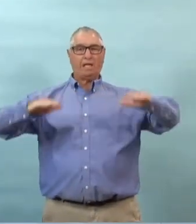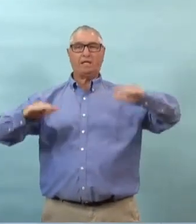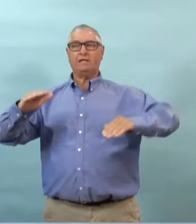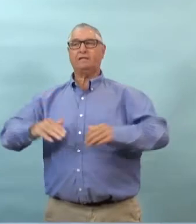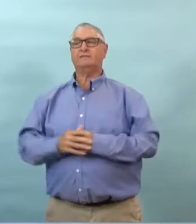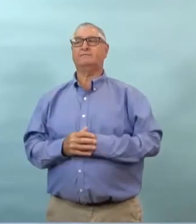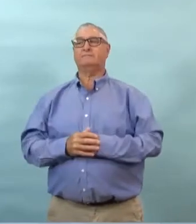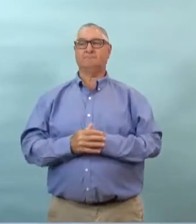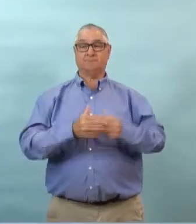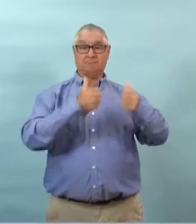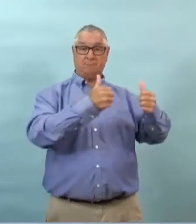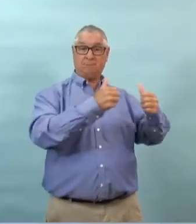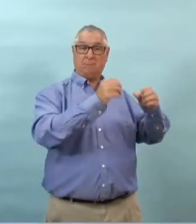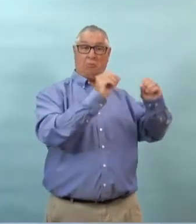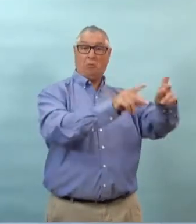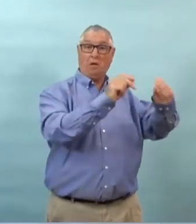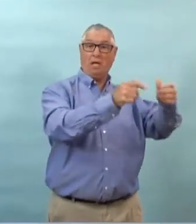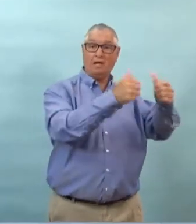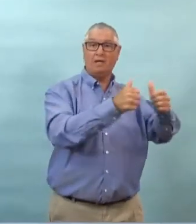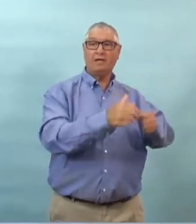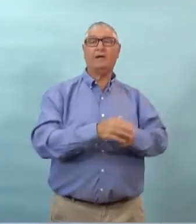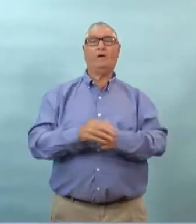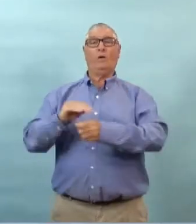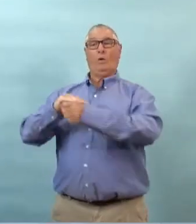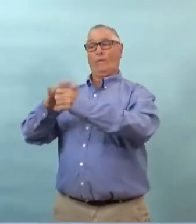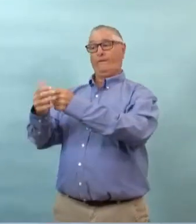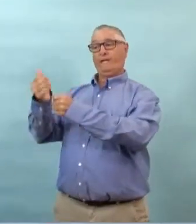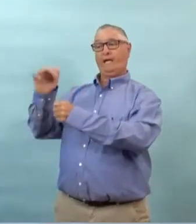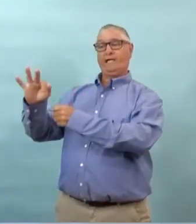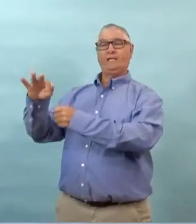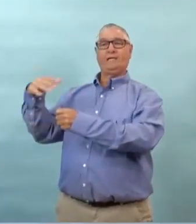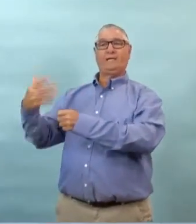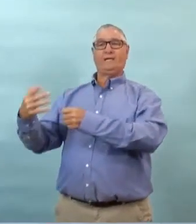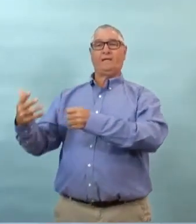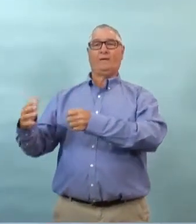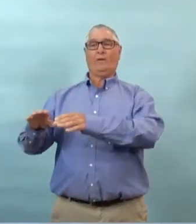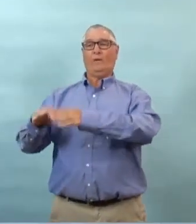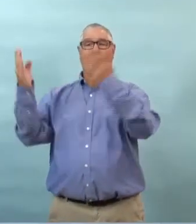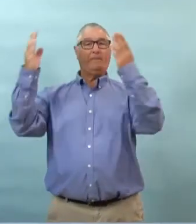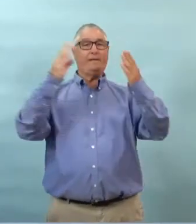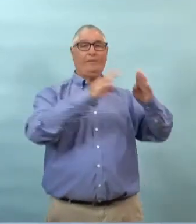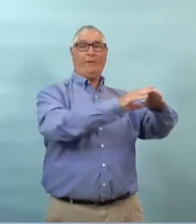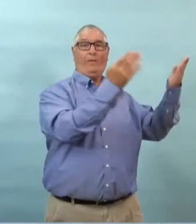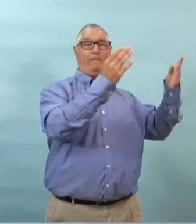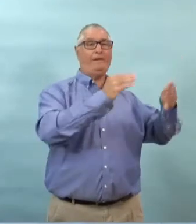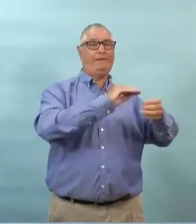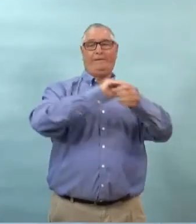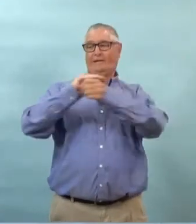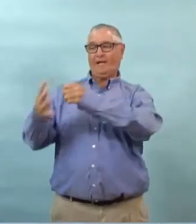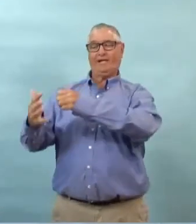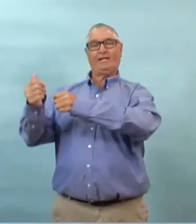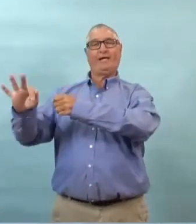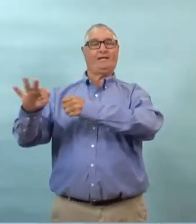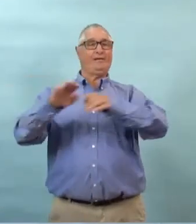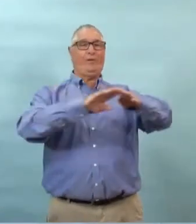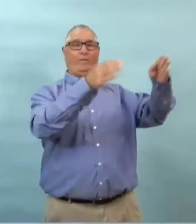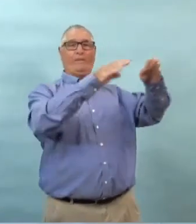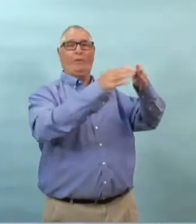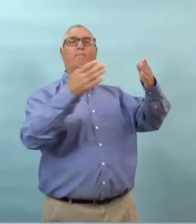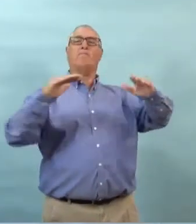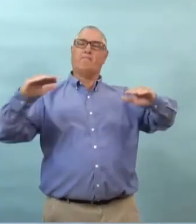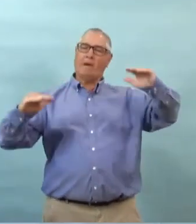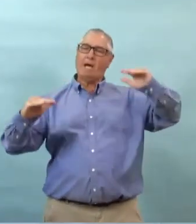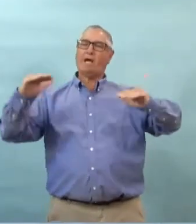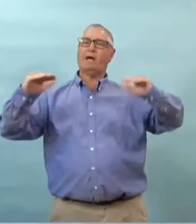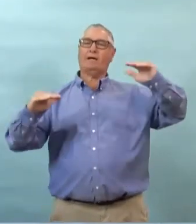cette approche équilibrée dont notre premier ministre continue de parler cet équilibre entre assurer la sécurité des gens et continuer à rétablir